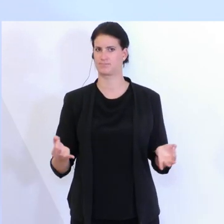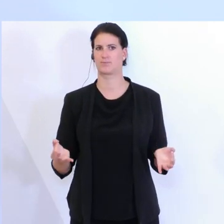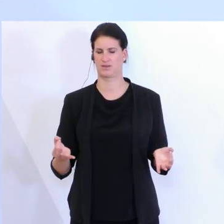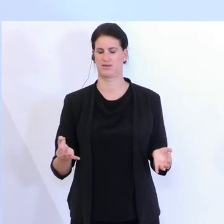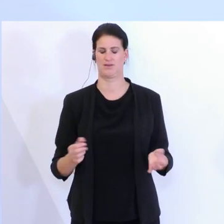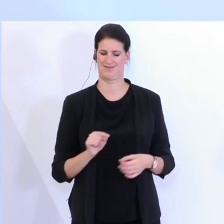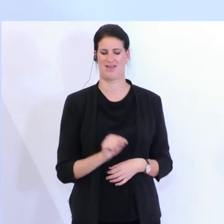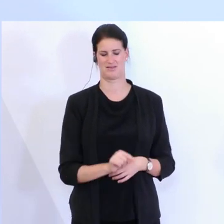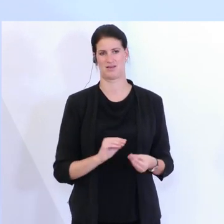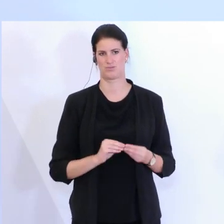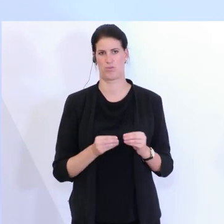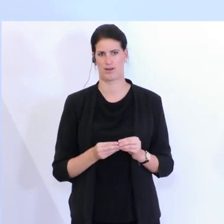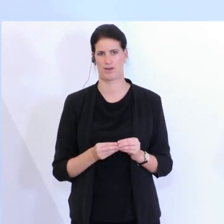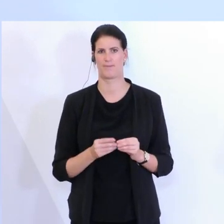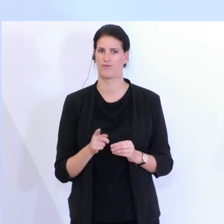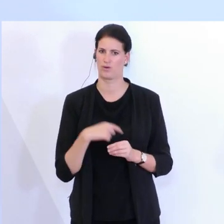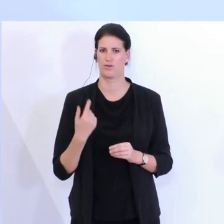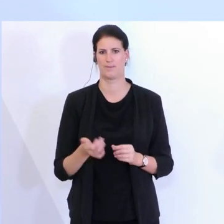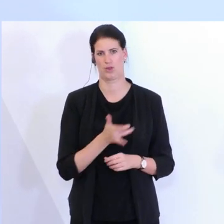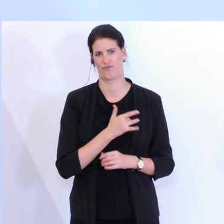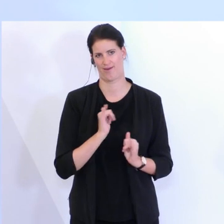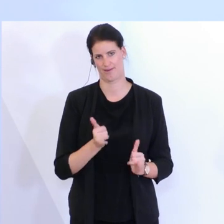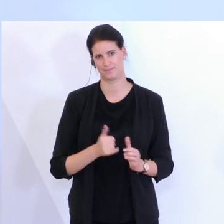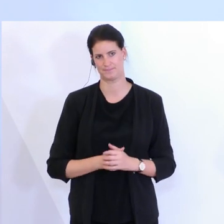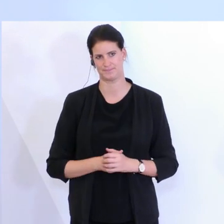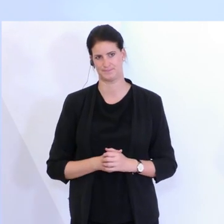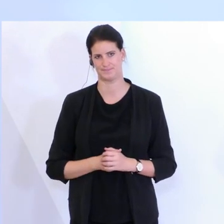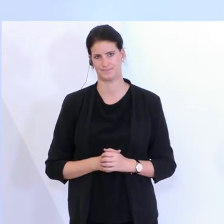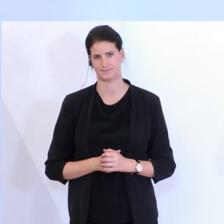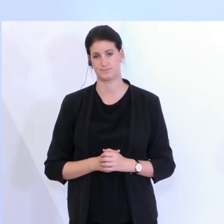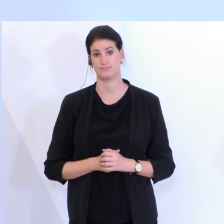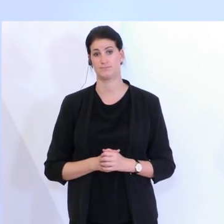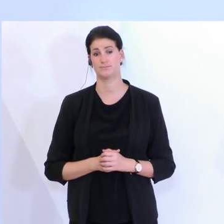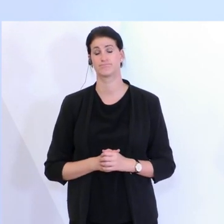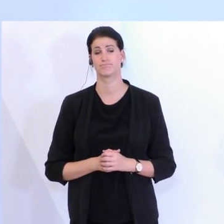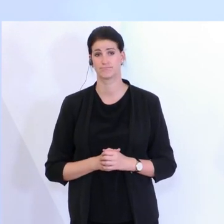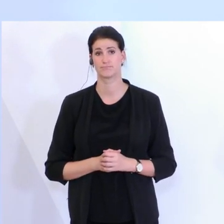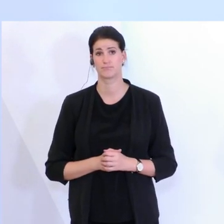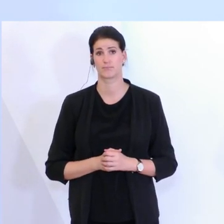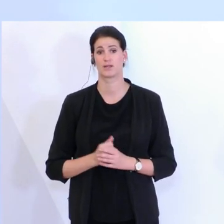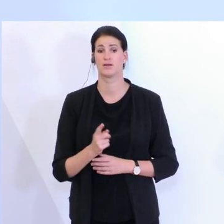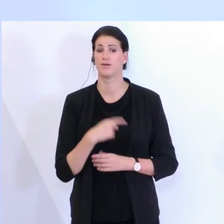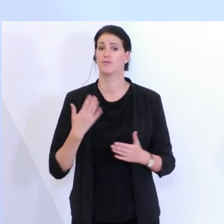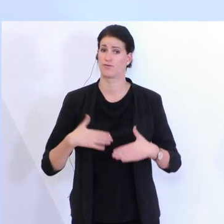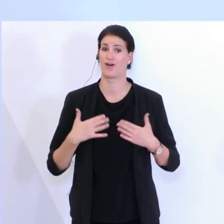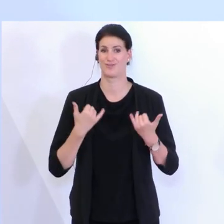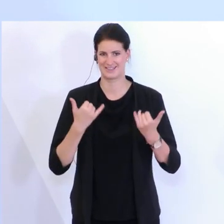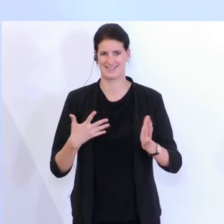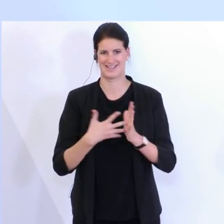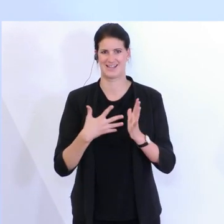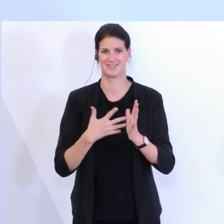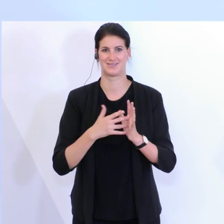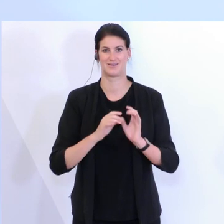Und das ist das Thema, das uns massivst betrifft. Wie gesagt, wir freuen uns sehr, dass das jetzt stattfindet, dass es ausgeweitet wurde auf die